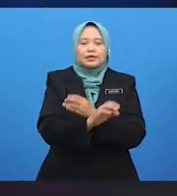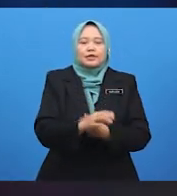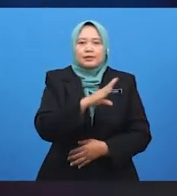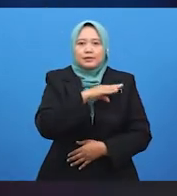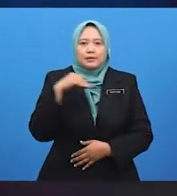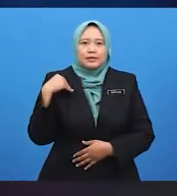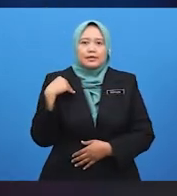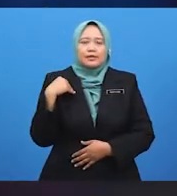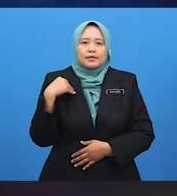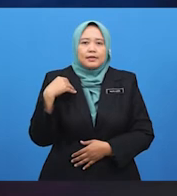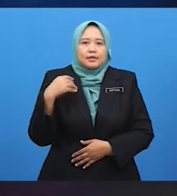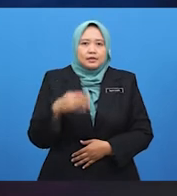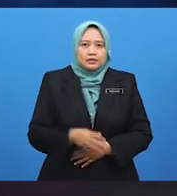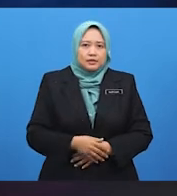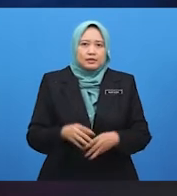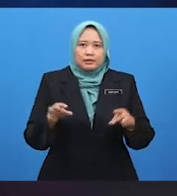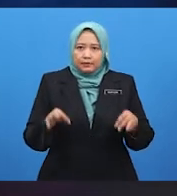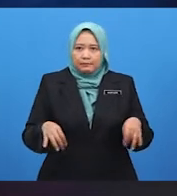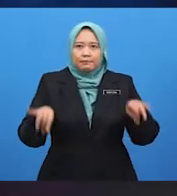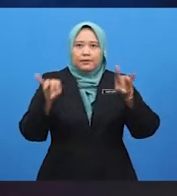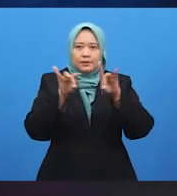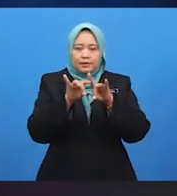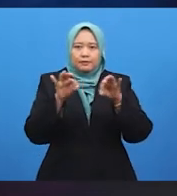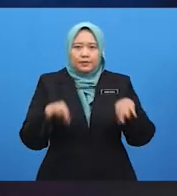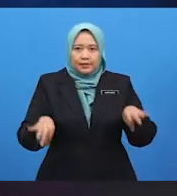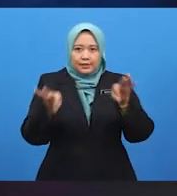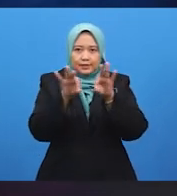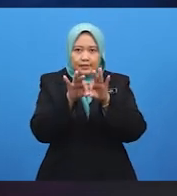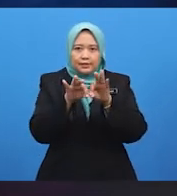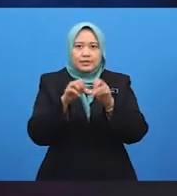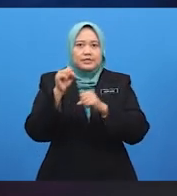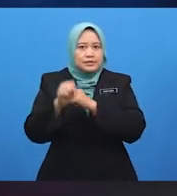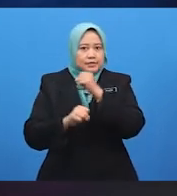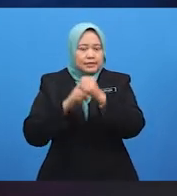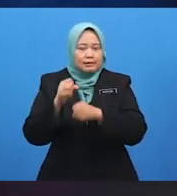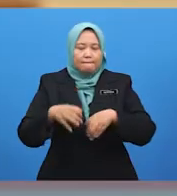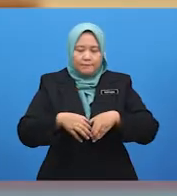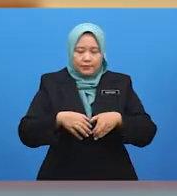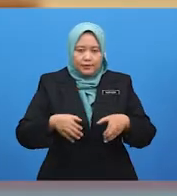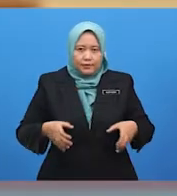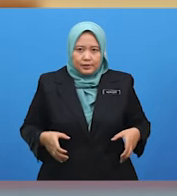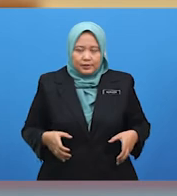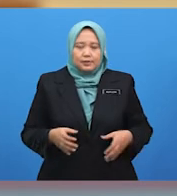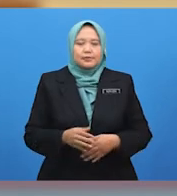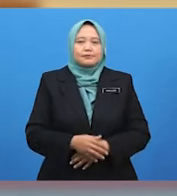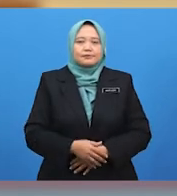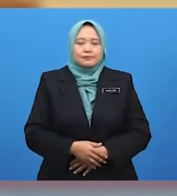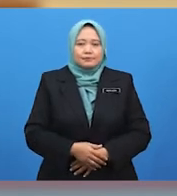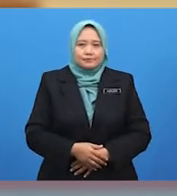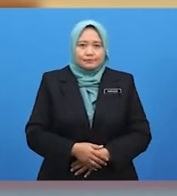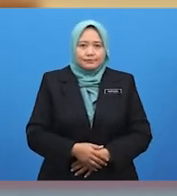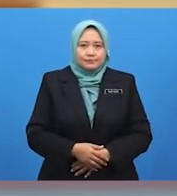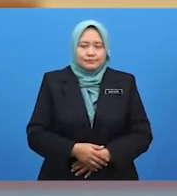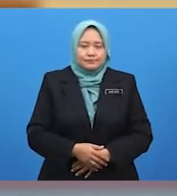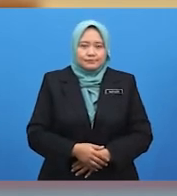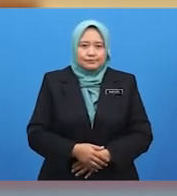kepentingan bersikap berani ketika bertindak berani terhadap jiran. Kita akan melihat cabaran